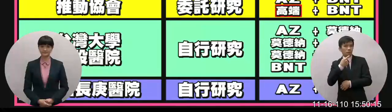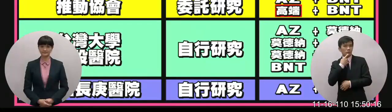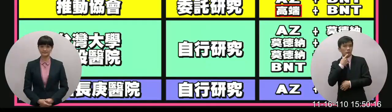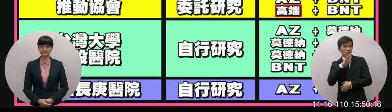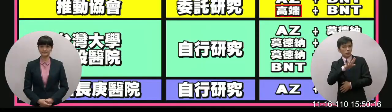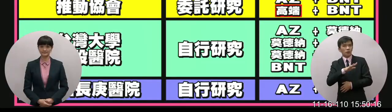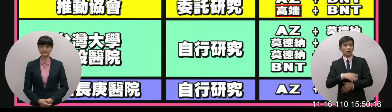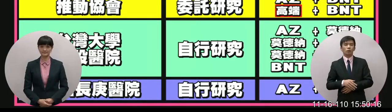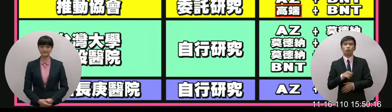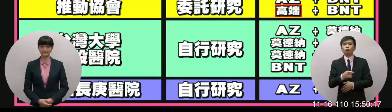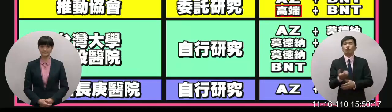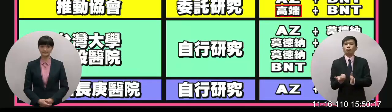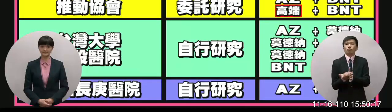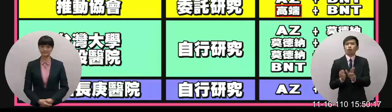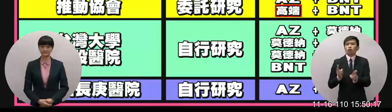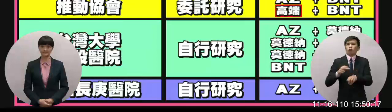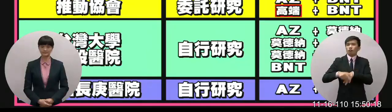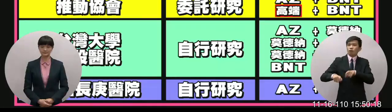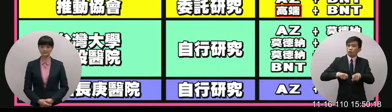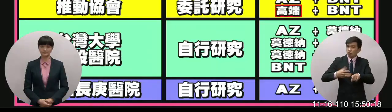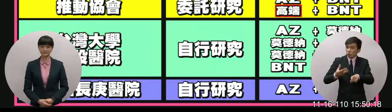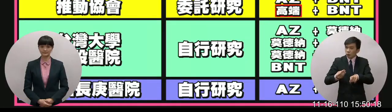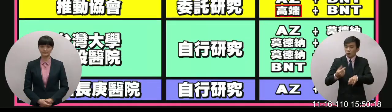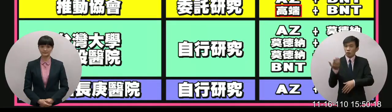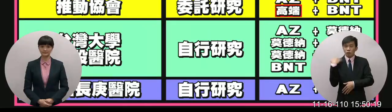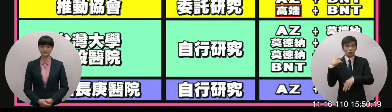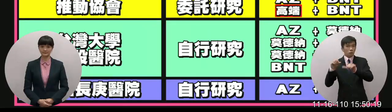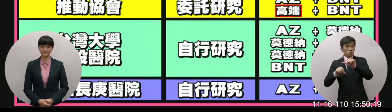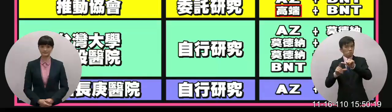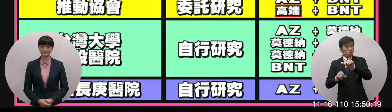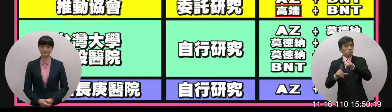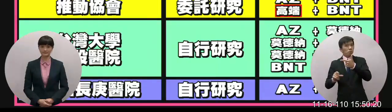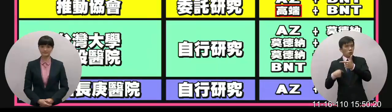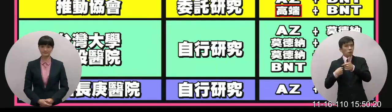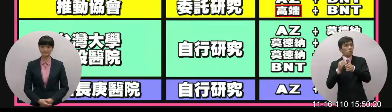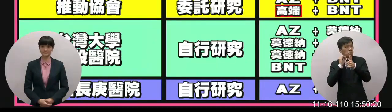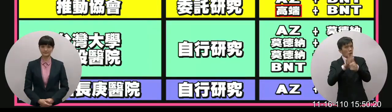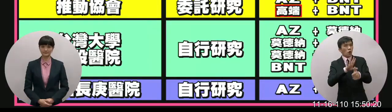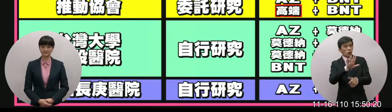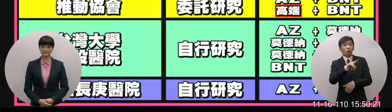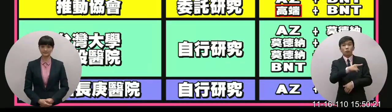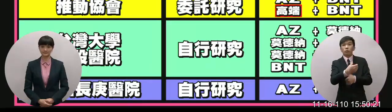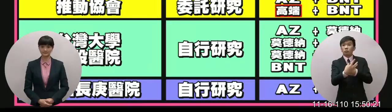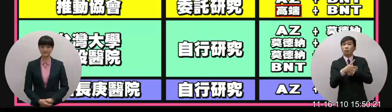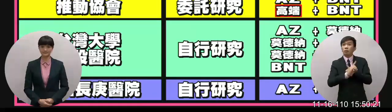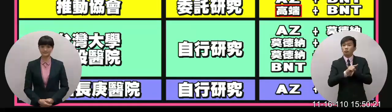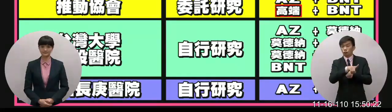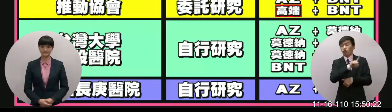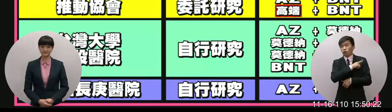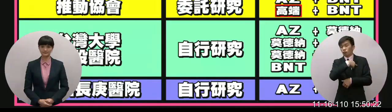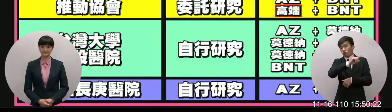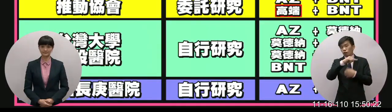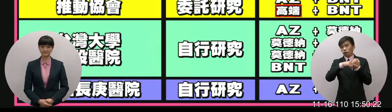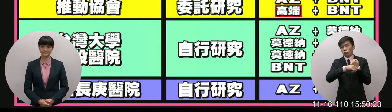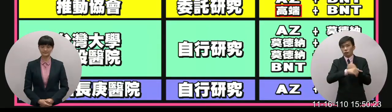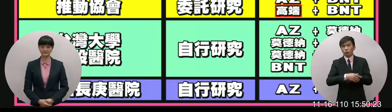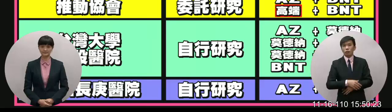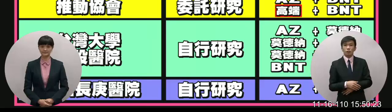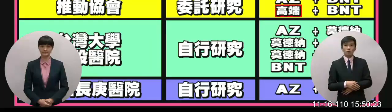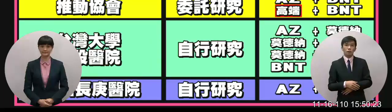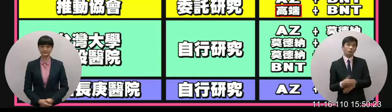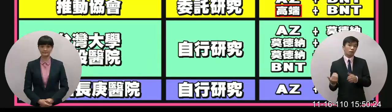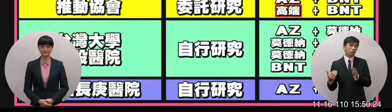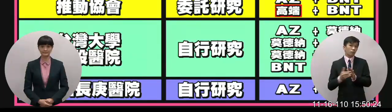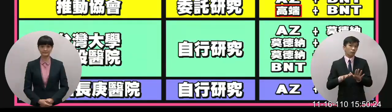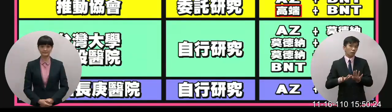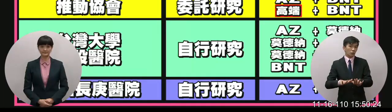月的時候包括我個人都說留學我自己親自跟你建議的那時候你們怎麼回答你們自己去查到現在為止那你